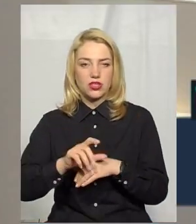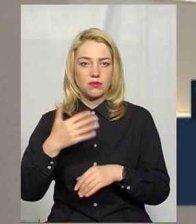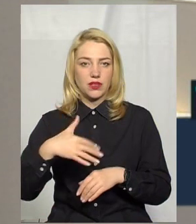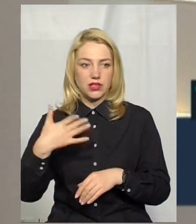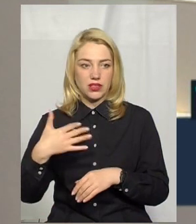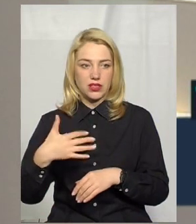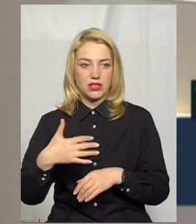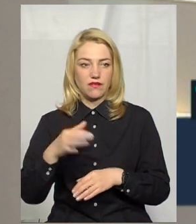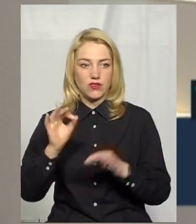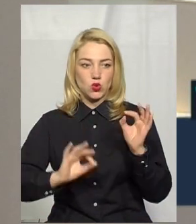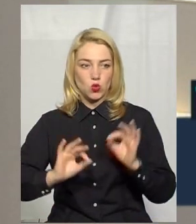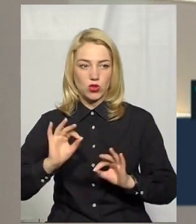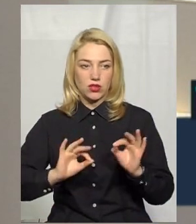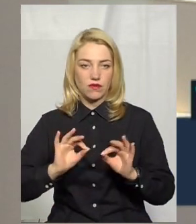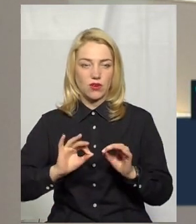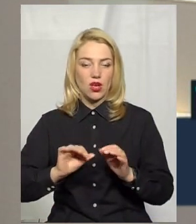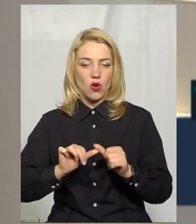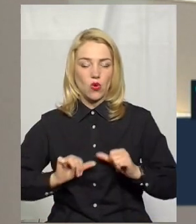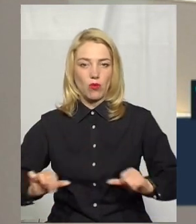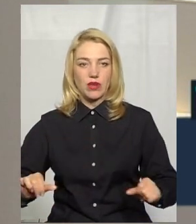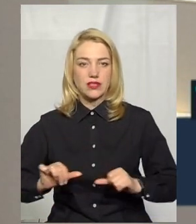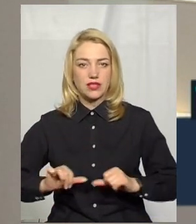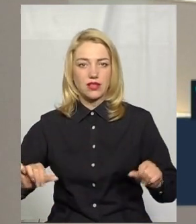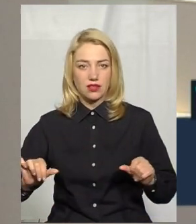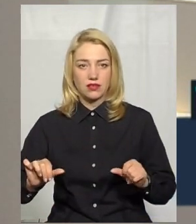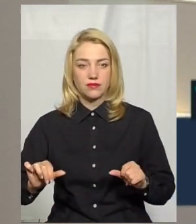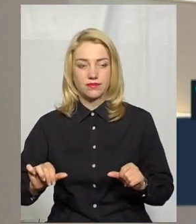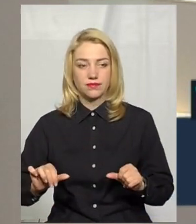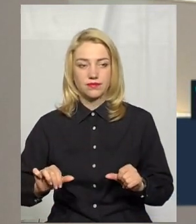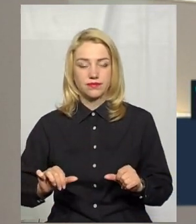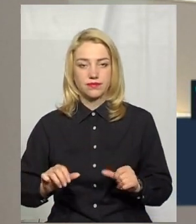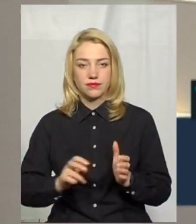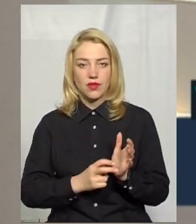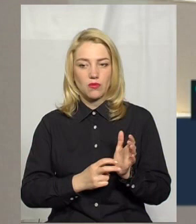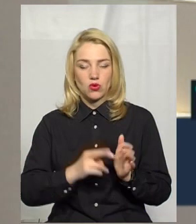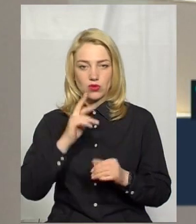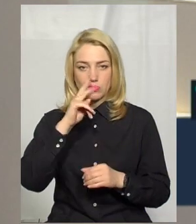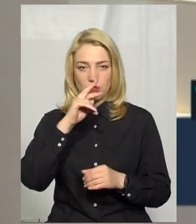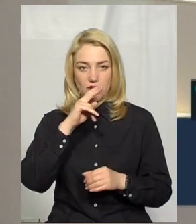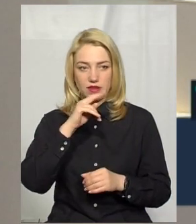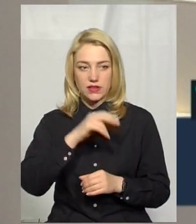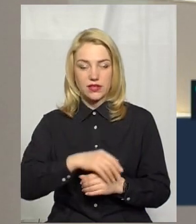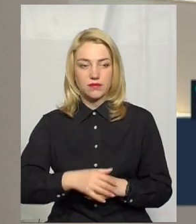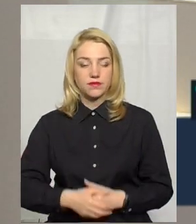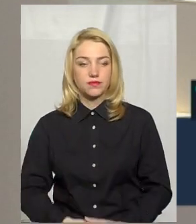% комісій Так, боюсь помилитись